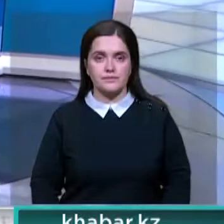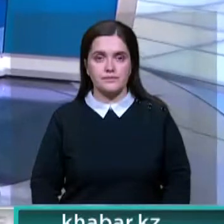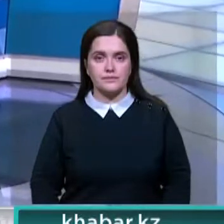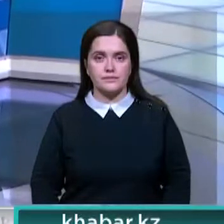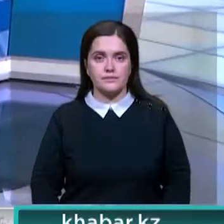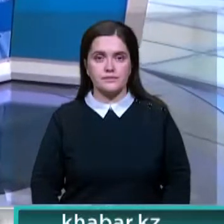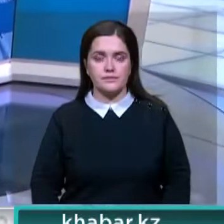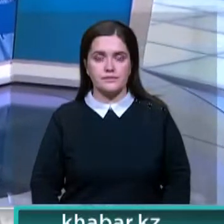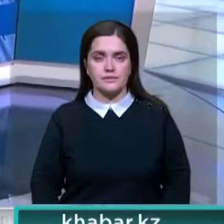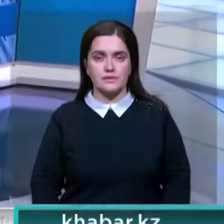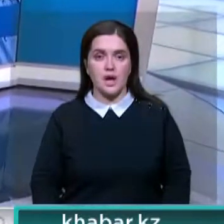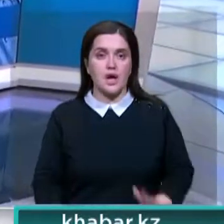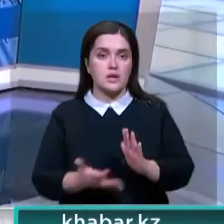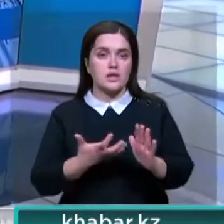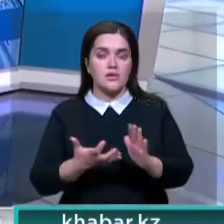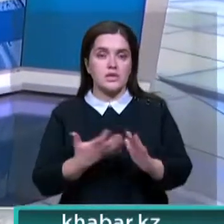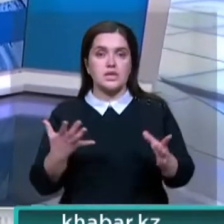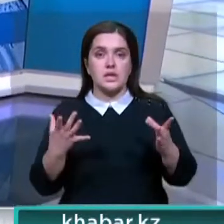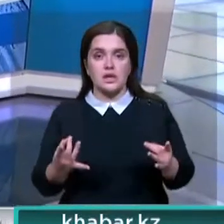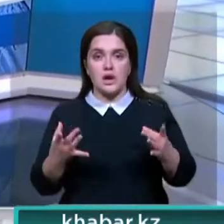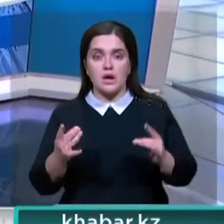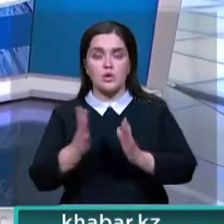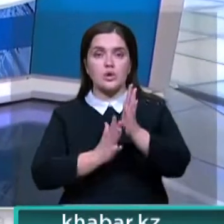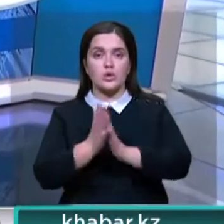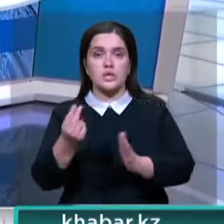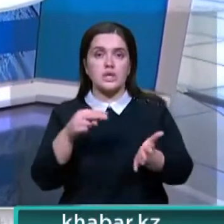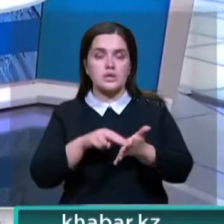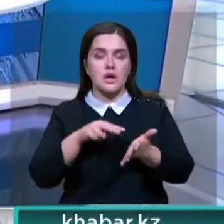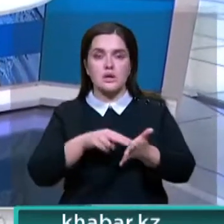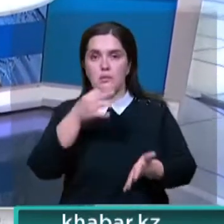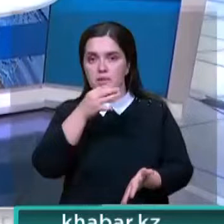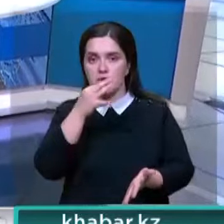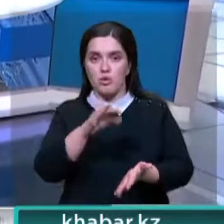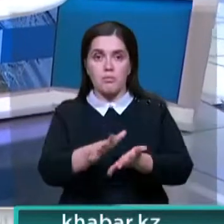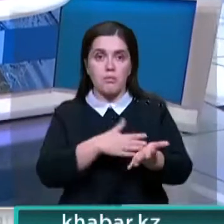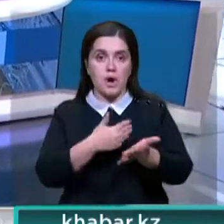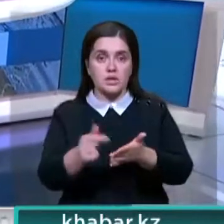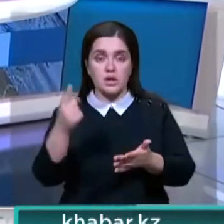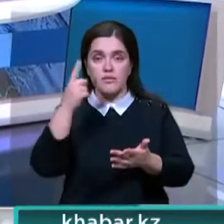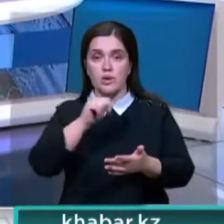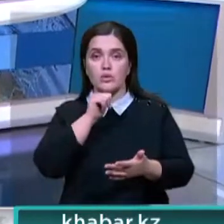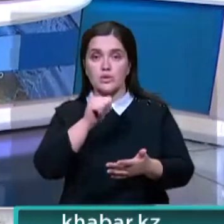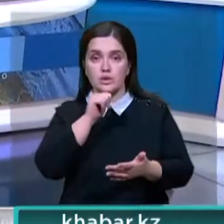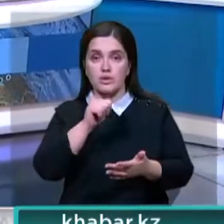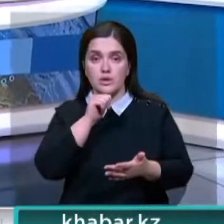К другим темам. Дефицит сырья провоцирует рост цен на подсолнечное масло. Об этом